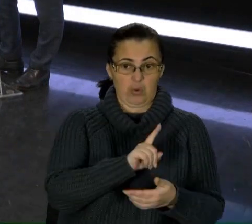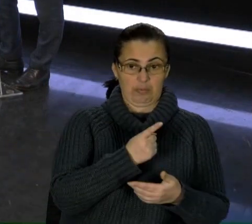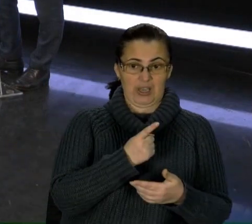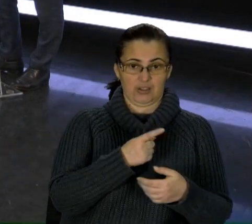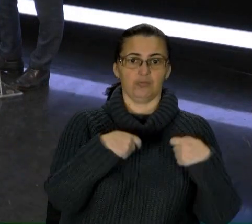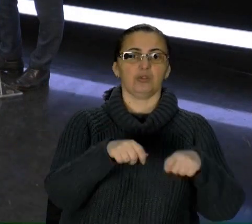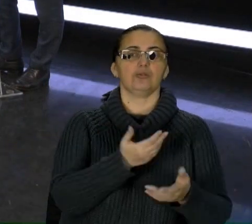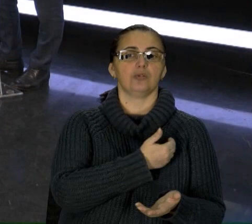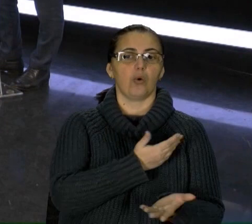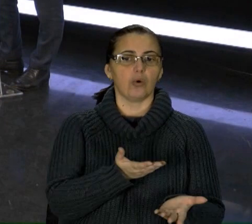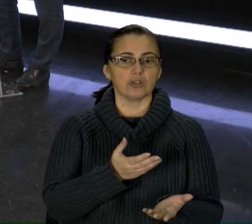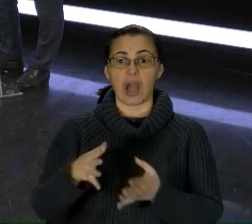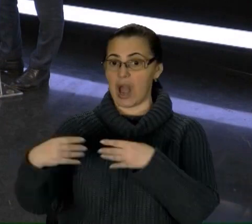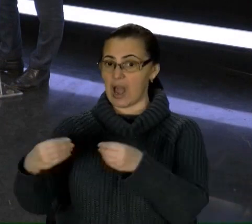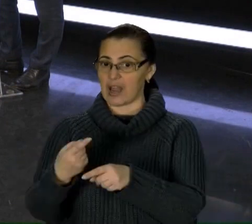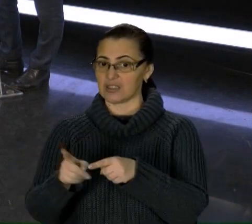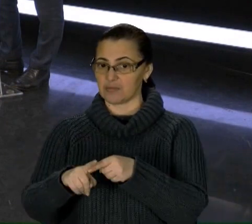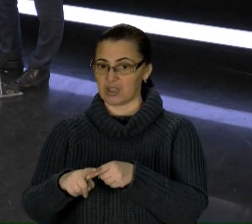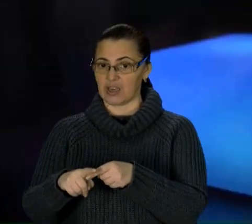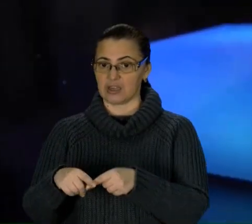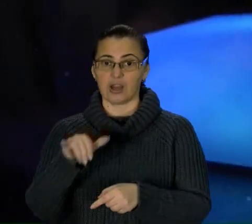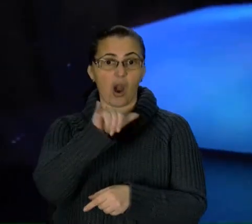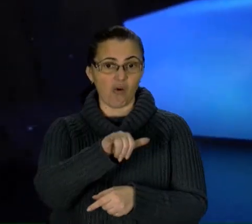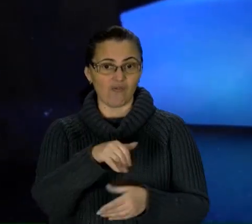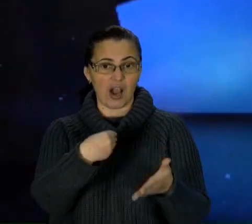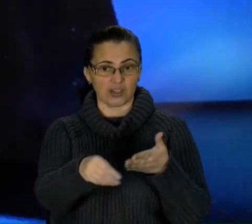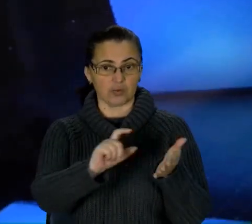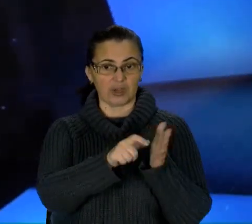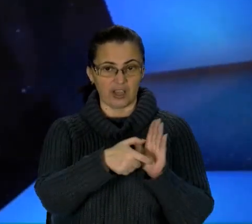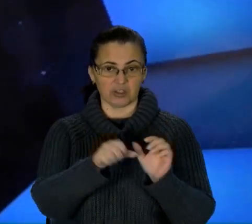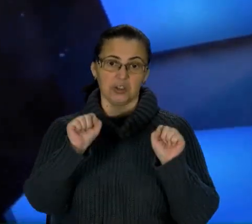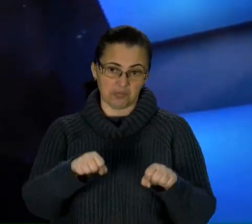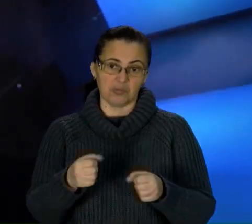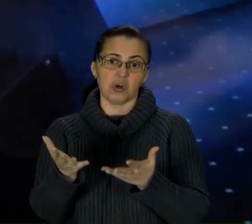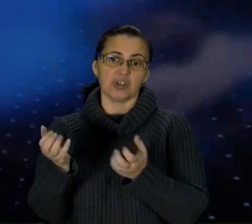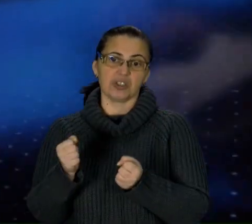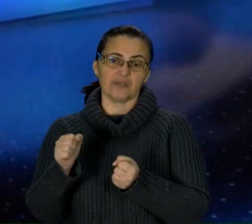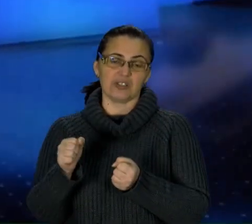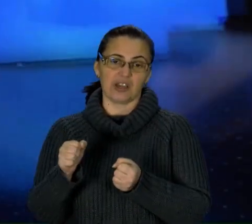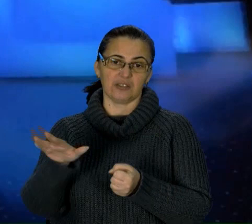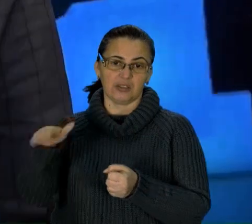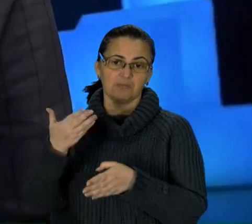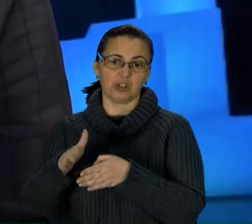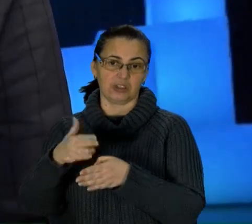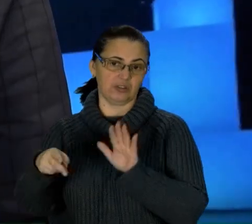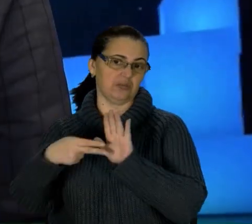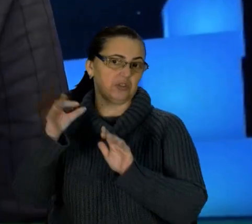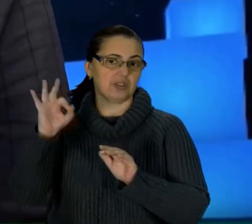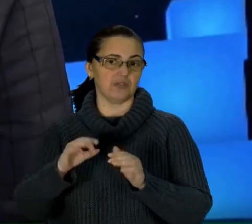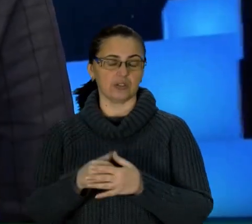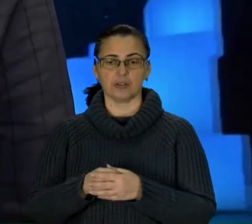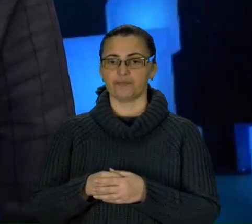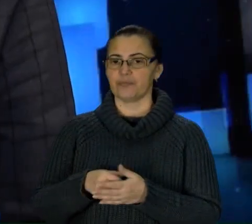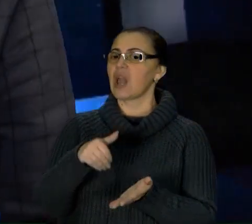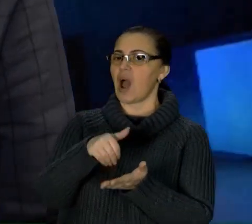купує цю квартиру, вона може її взяти в кредит під 7% річних. За яких умов ви не маєте права надати цей кредит? Якщо людина